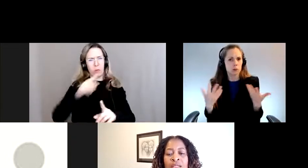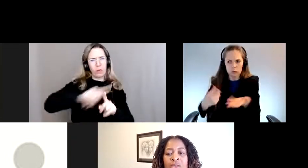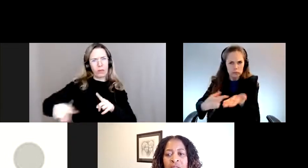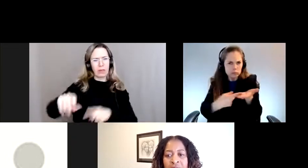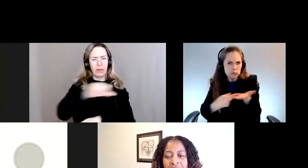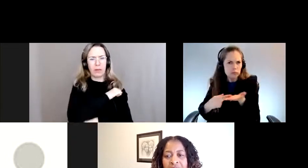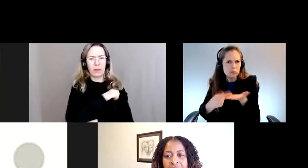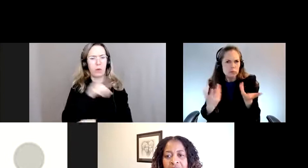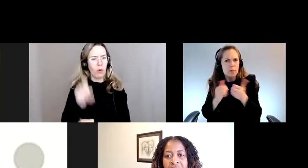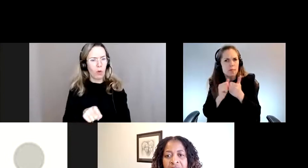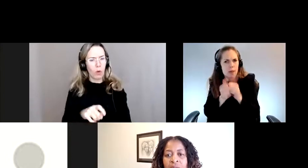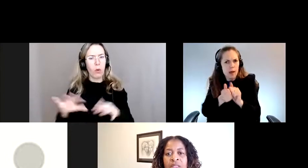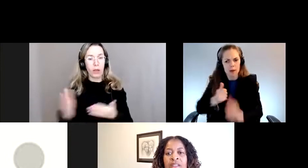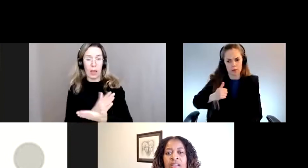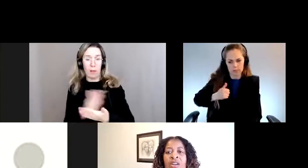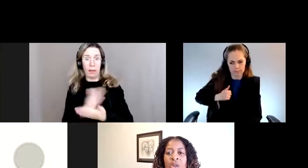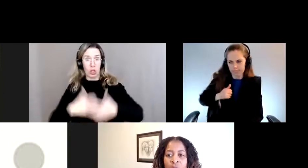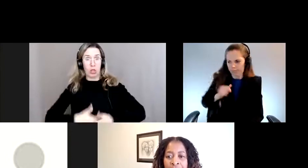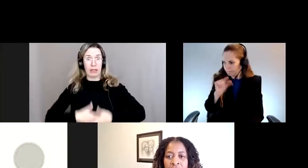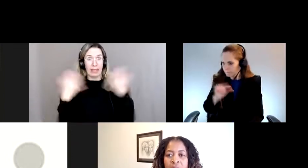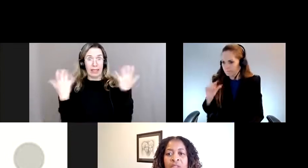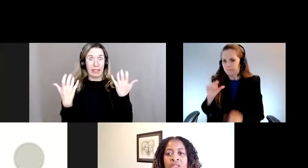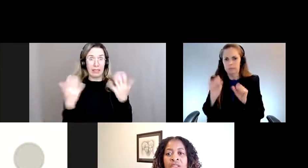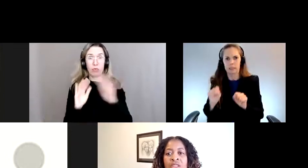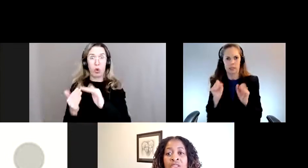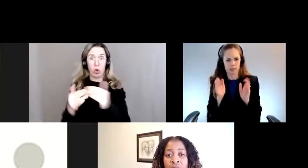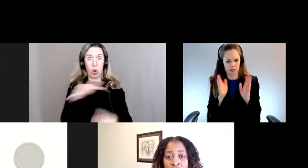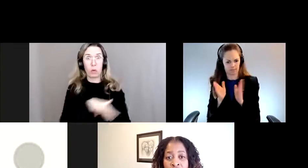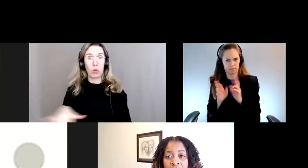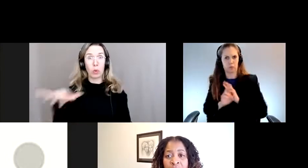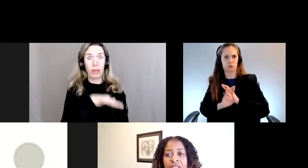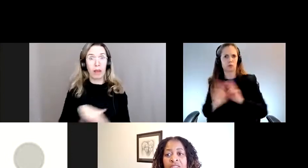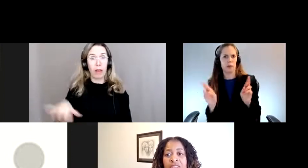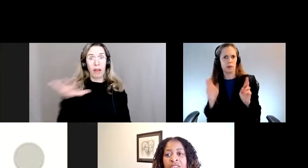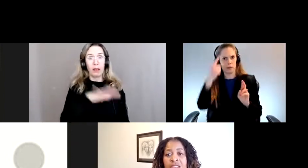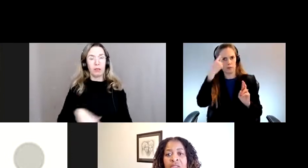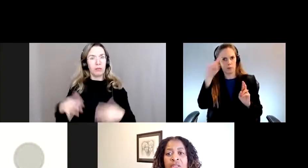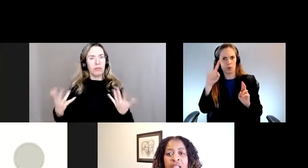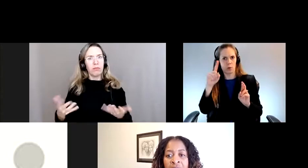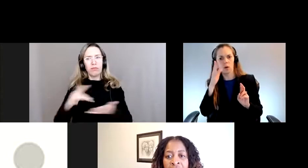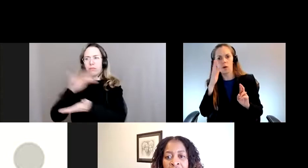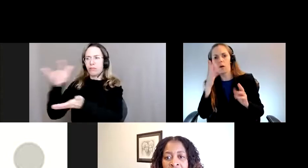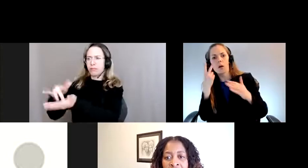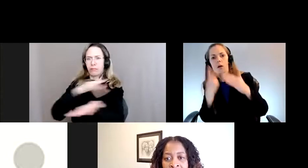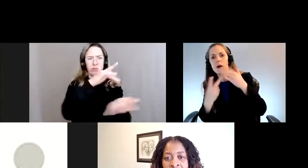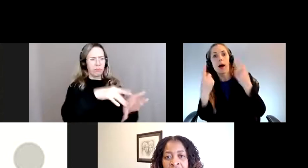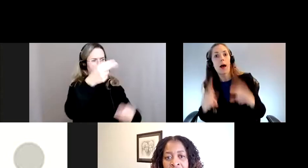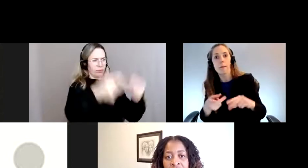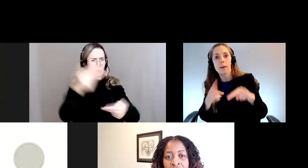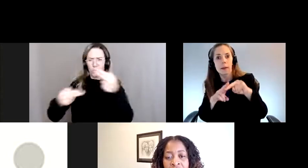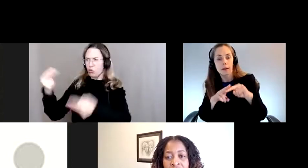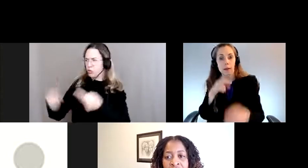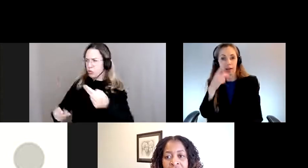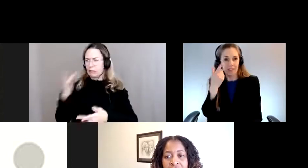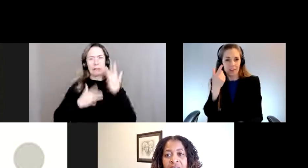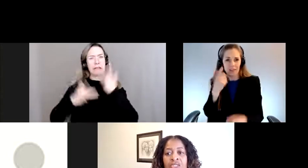violence en période de crise communautaire, alors que ces centres travaillent déjà avec des budgets très restreints